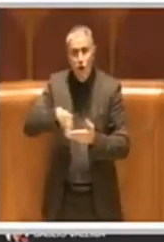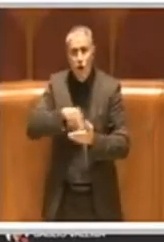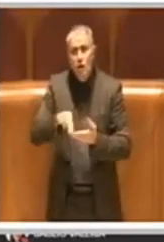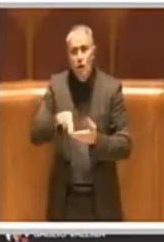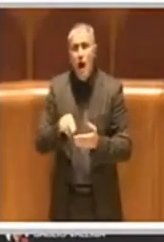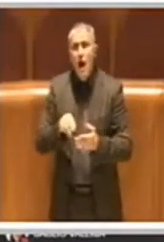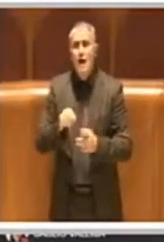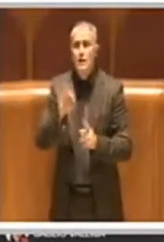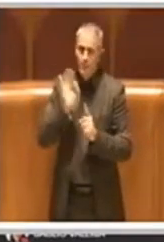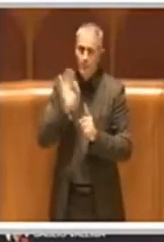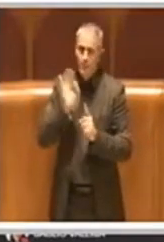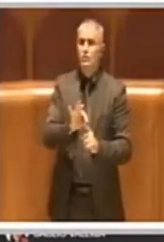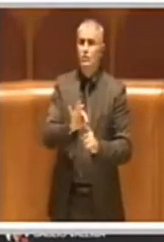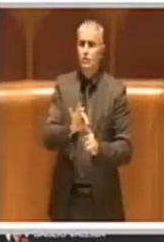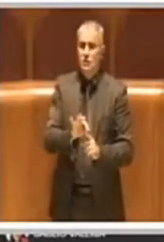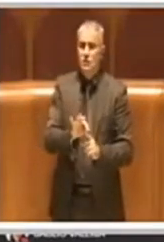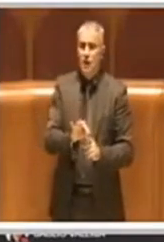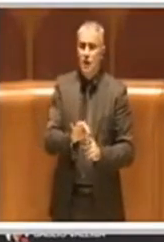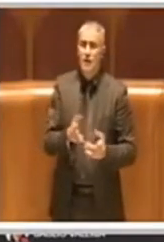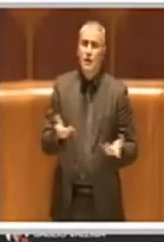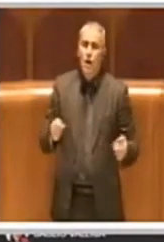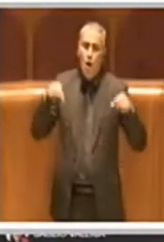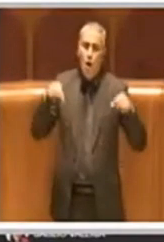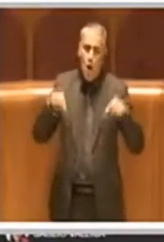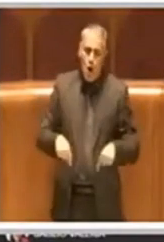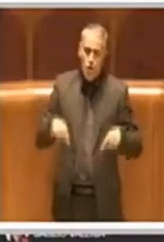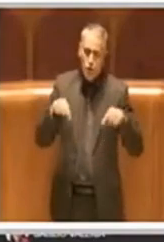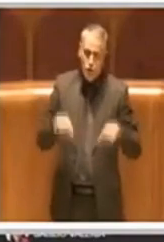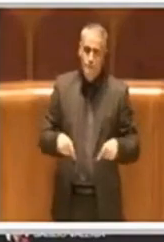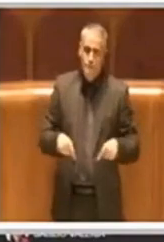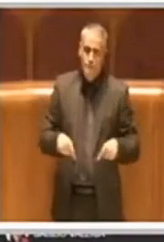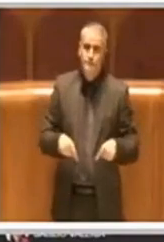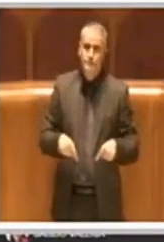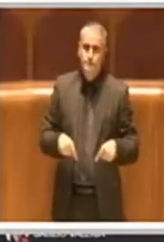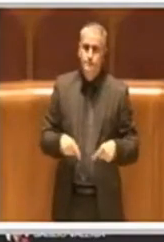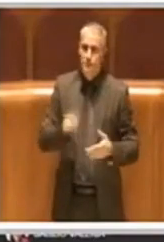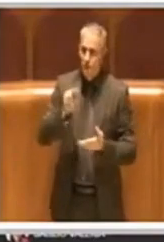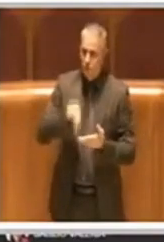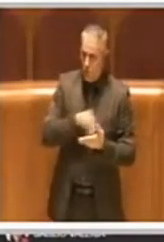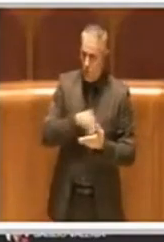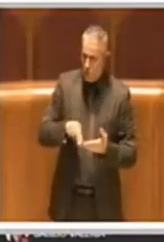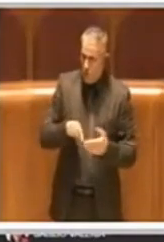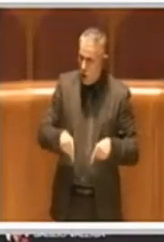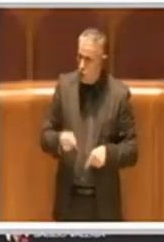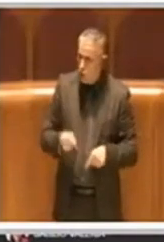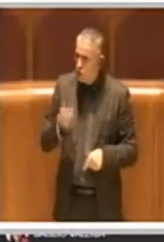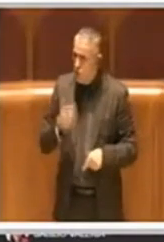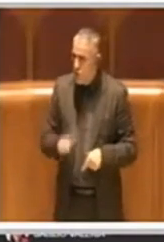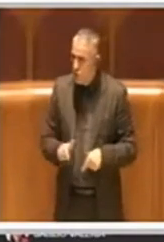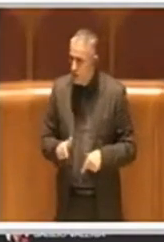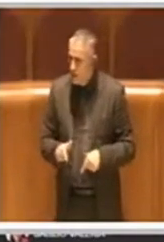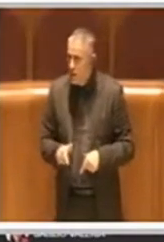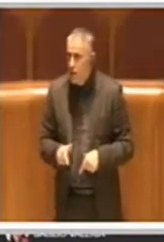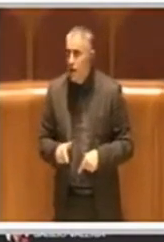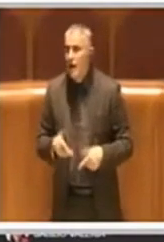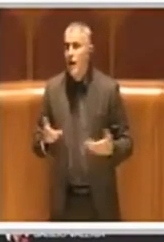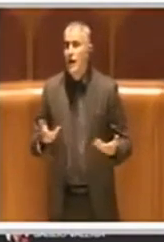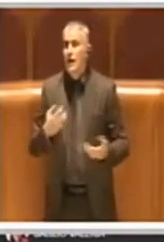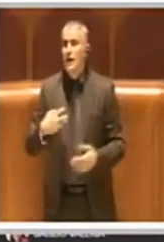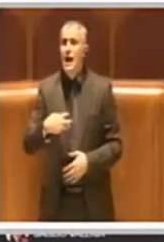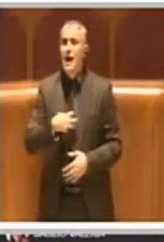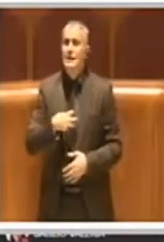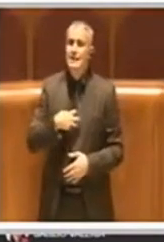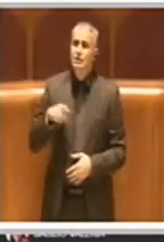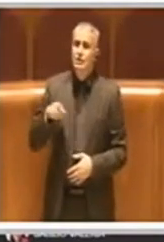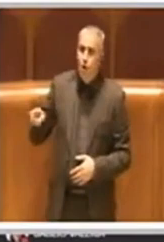cosa ben precisa e lo facciamo oggi non perché l'assessore